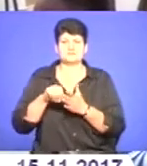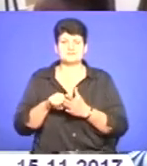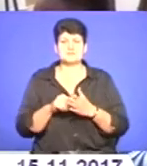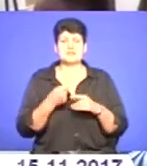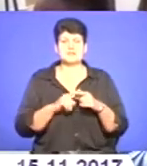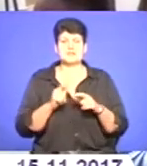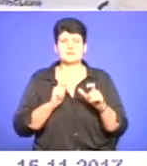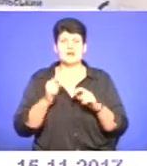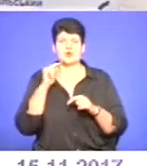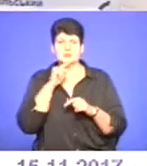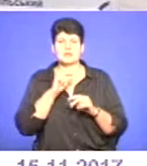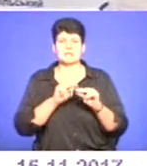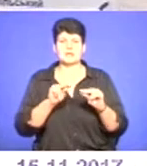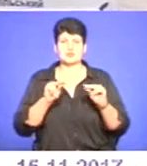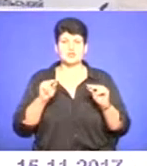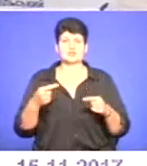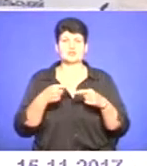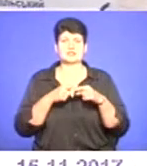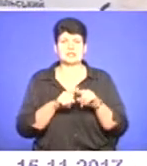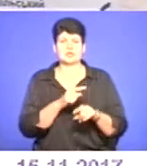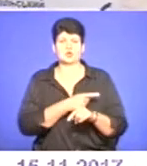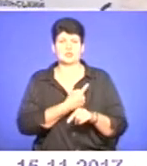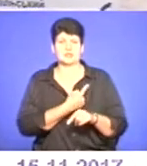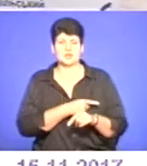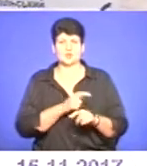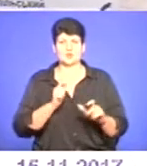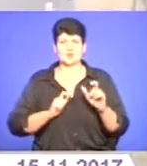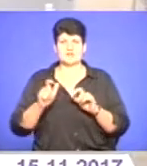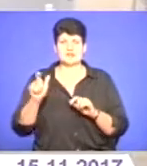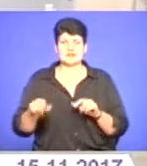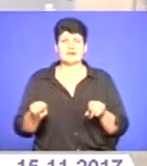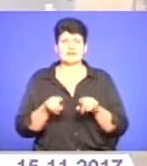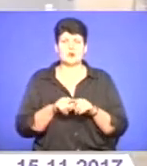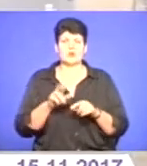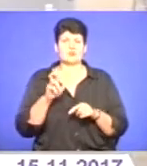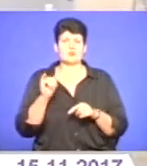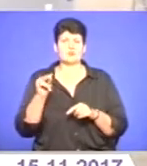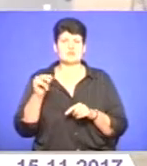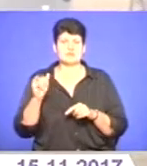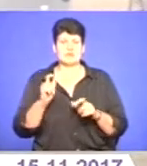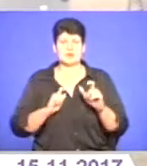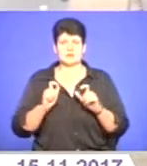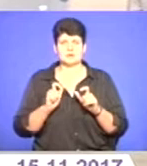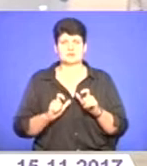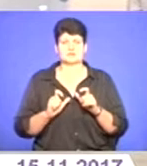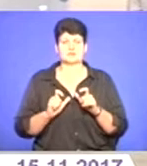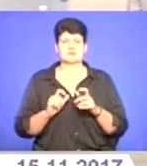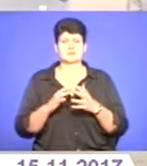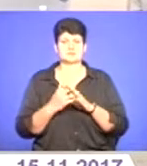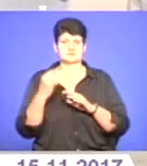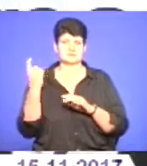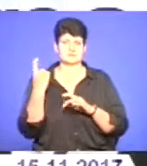тернопільських економічного, педагогічного, технічного та медичного університетів, а також Бучацького коледжу Подільського агротехнічного